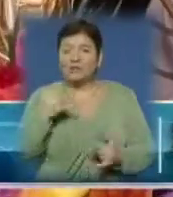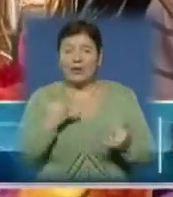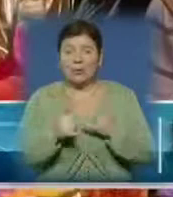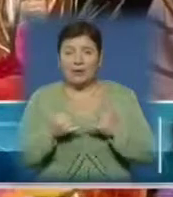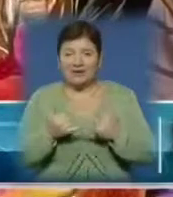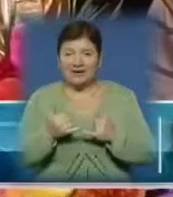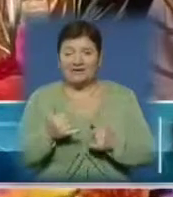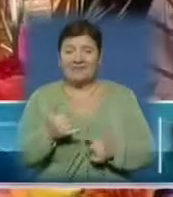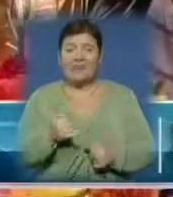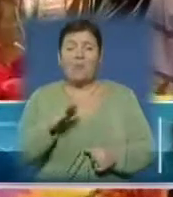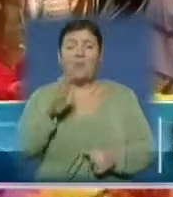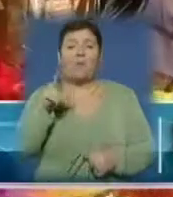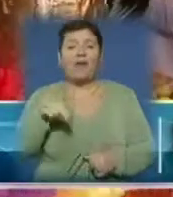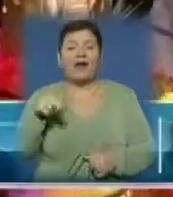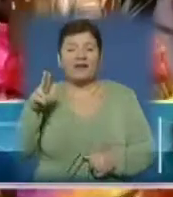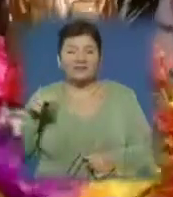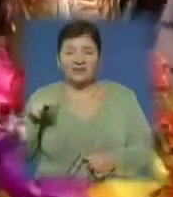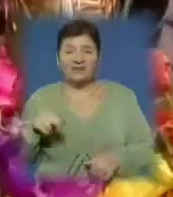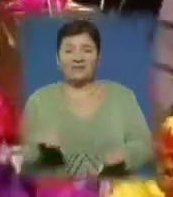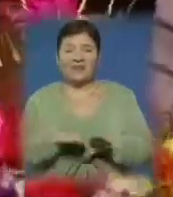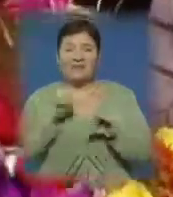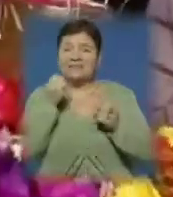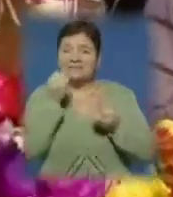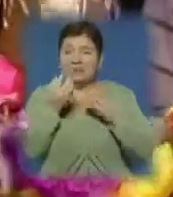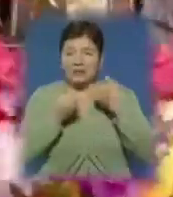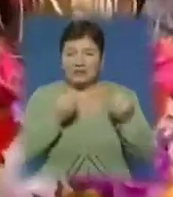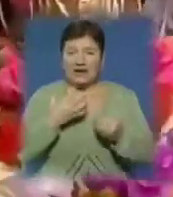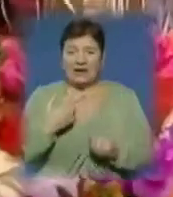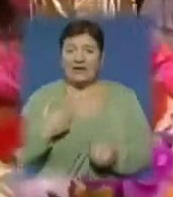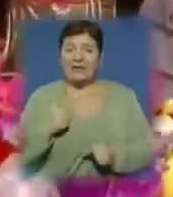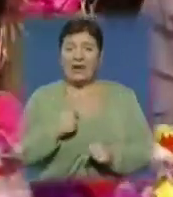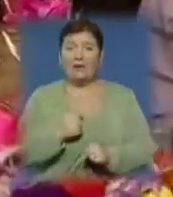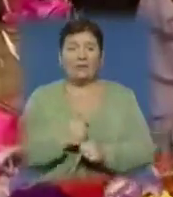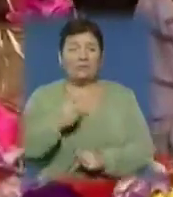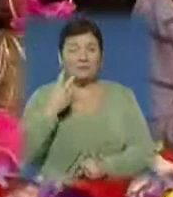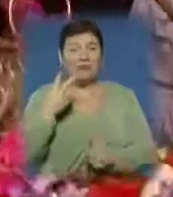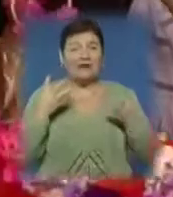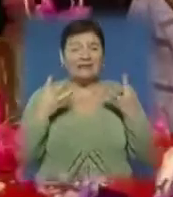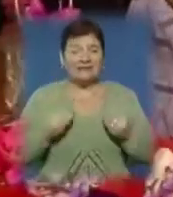обкрашений цвіточками. Я його робив два дня.